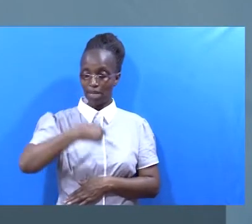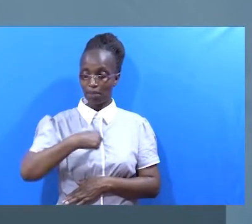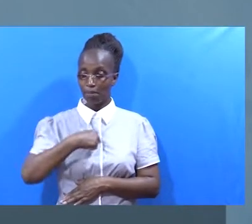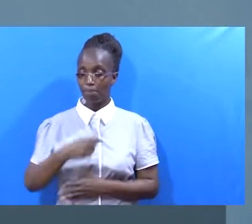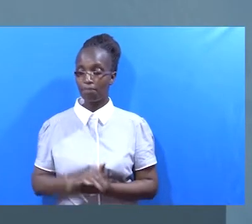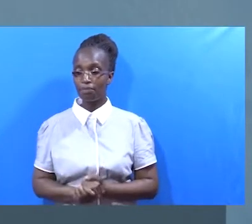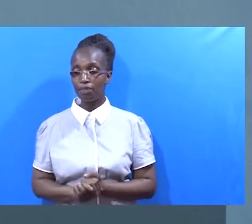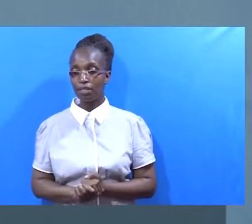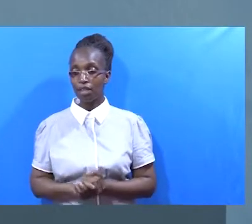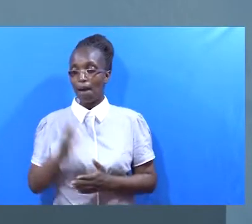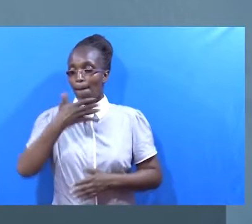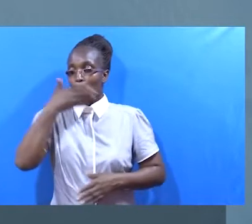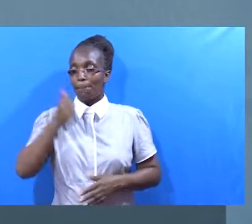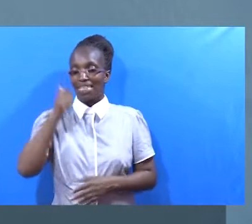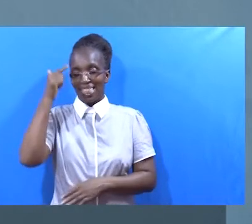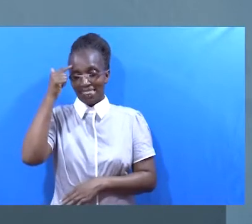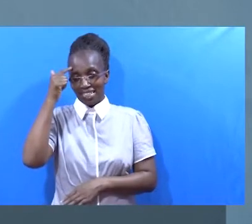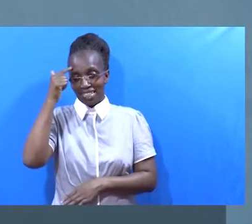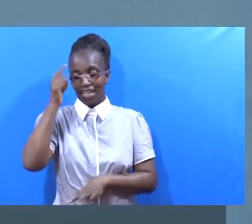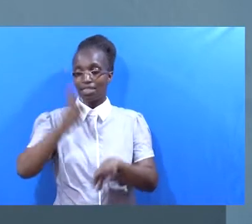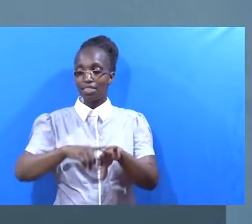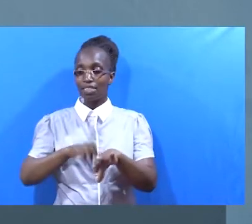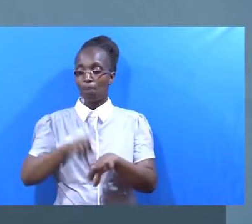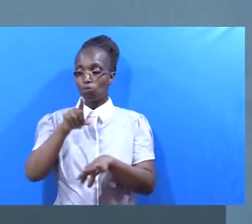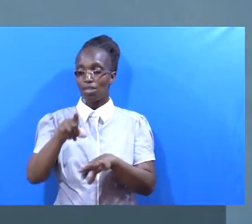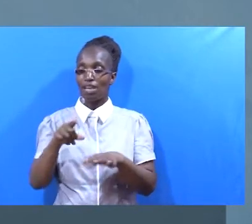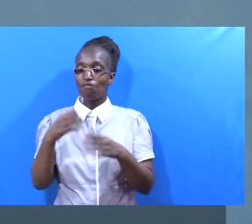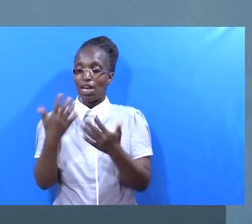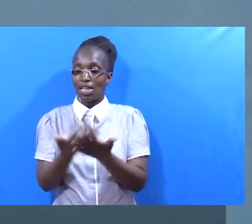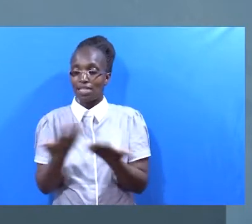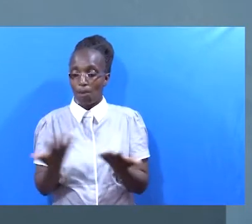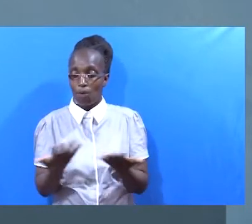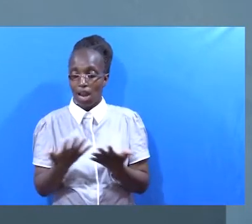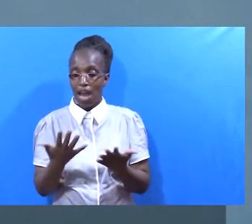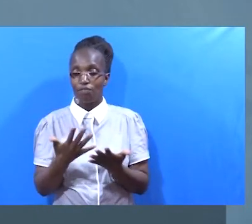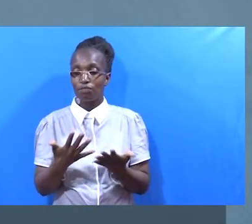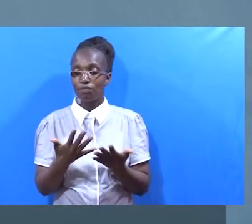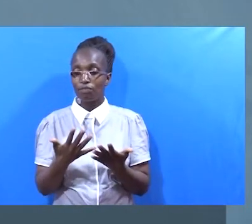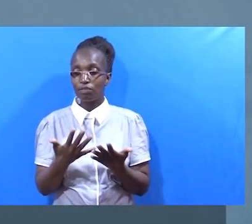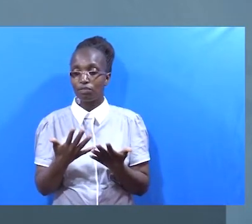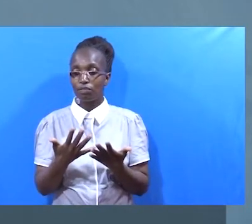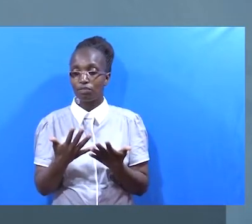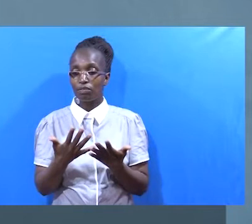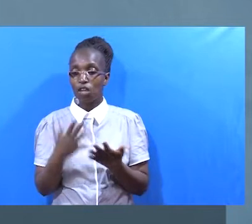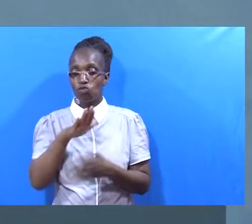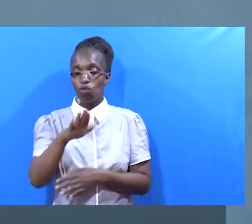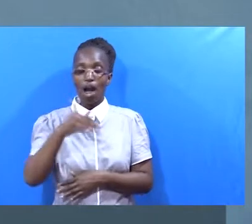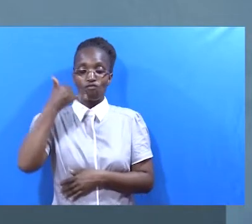kukuona wewe mtazamaji wangu Ebu fikiria ukiwa maali fulani umefunga laini